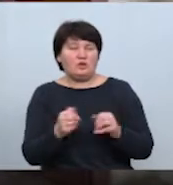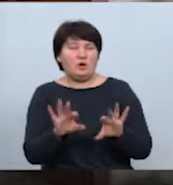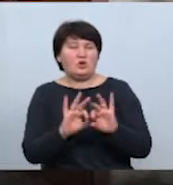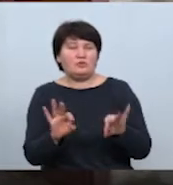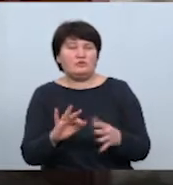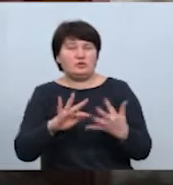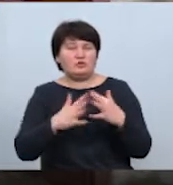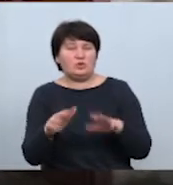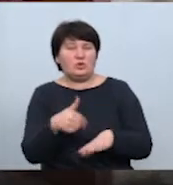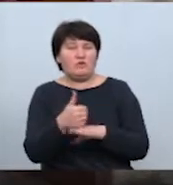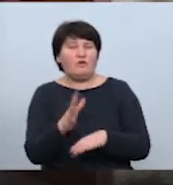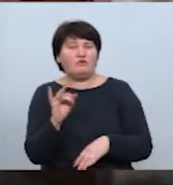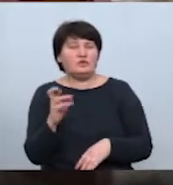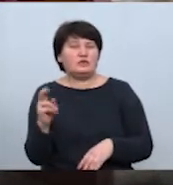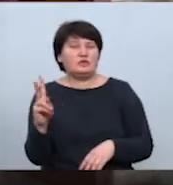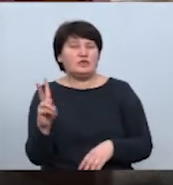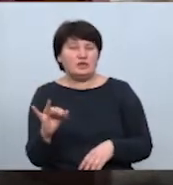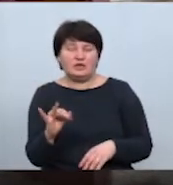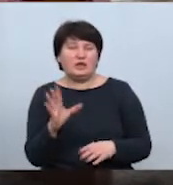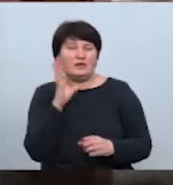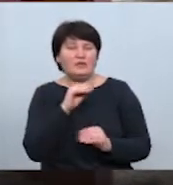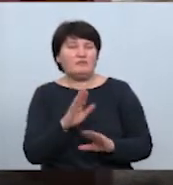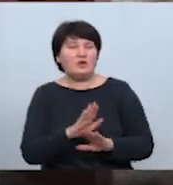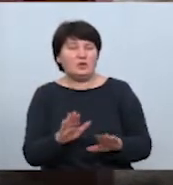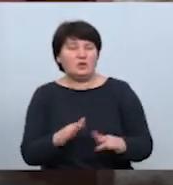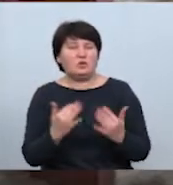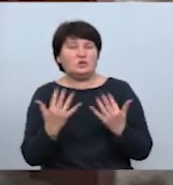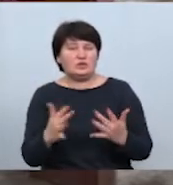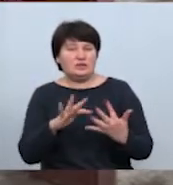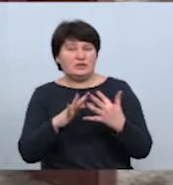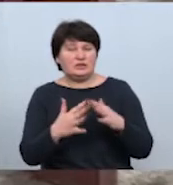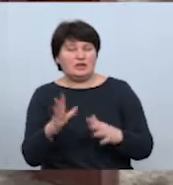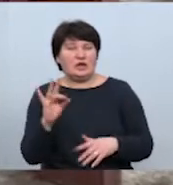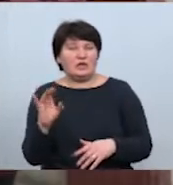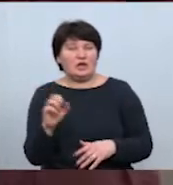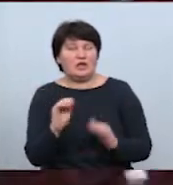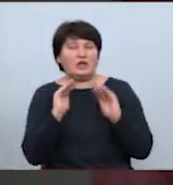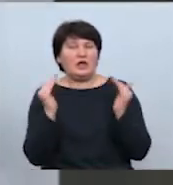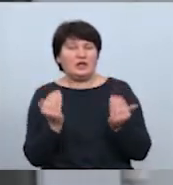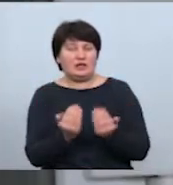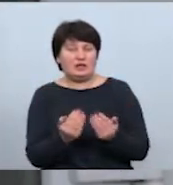голови Вовчківців Івана Рурика нам не вдалося, оскільки сільська рада перебуває на карантині.